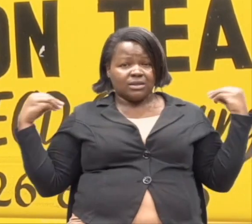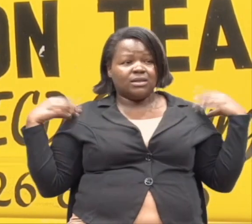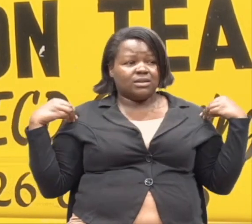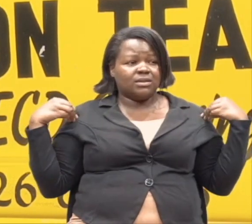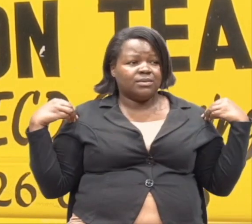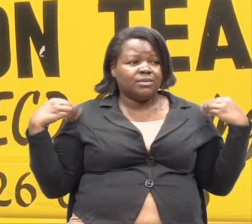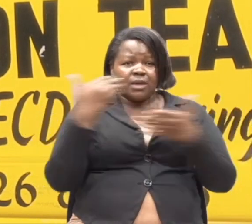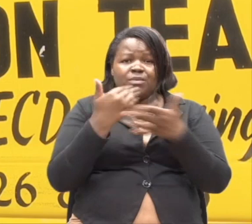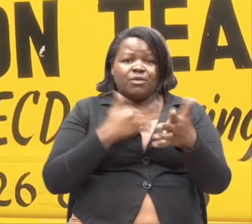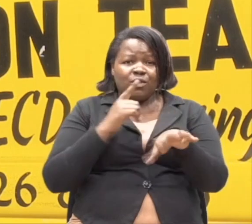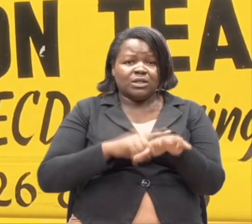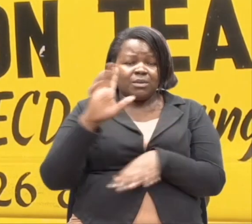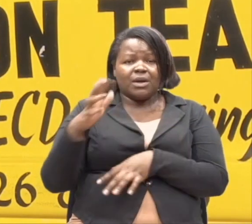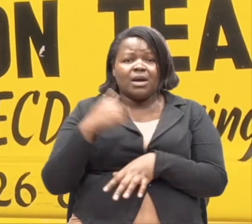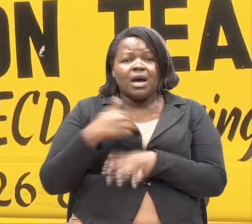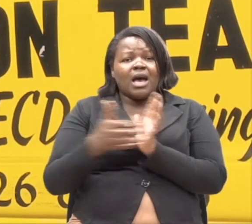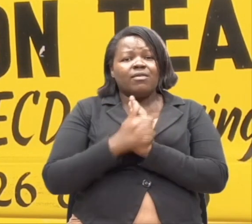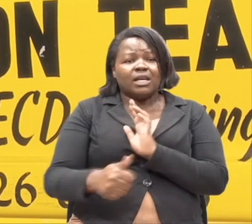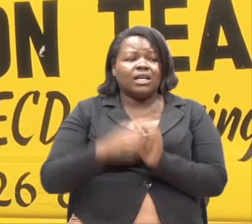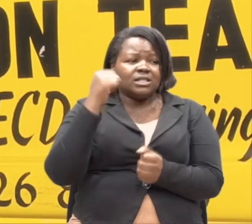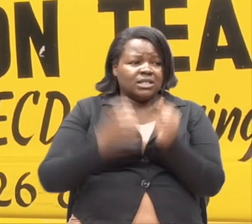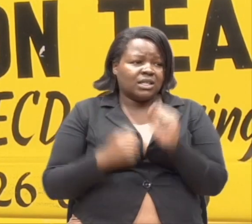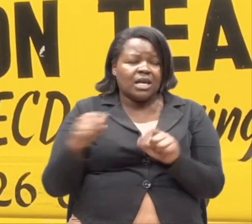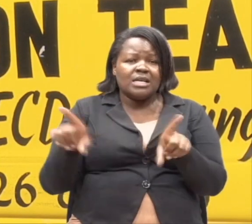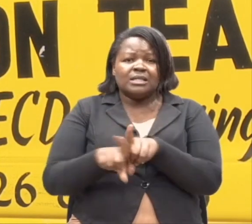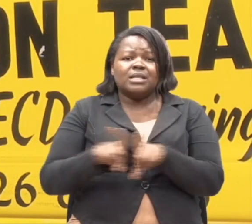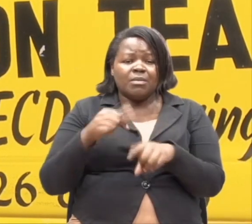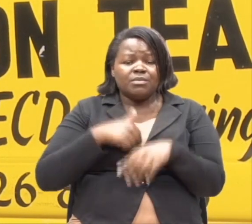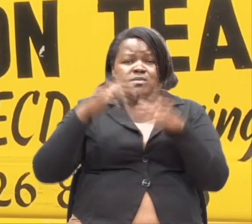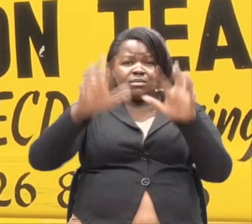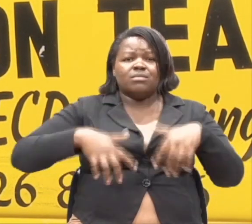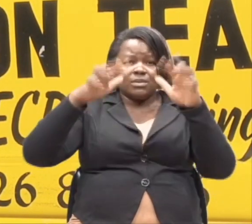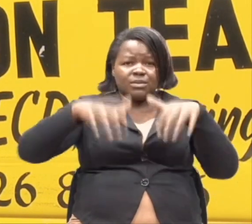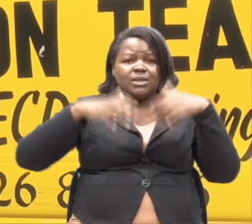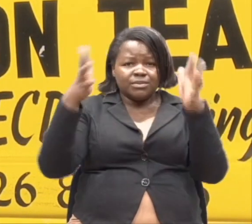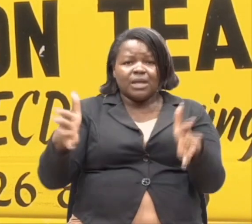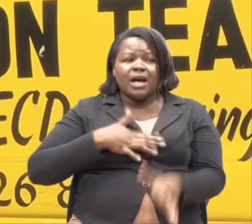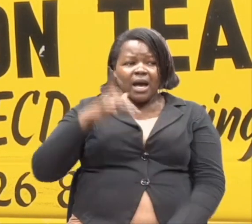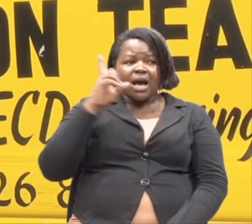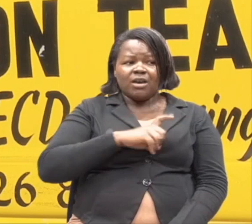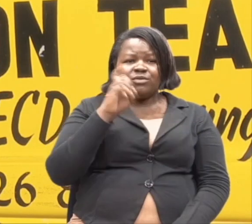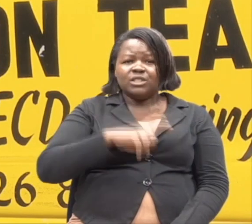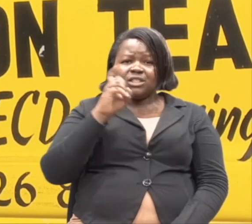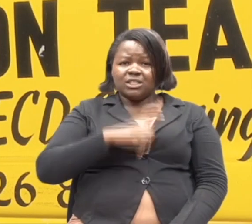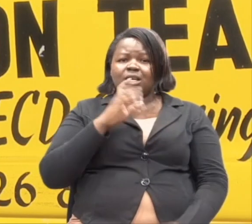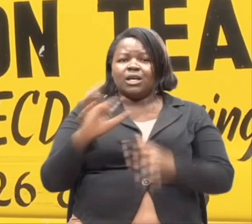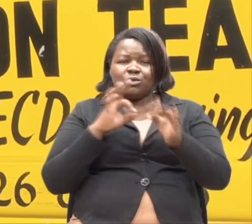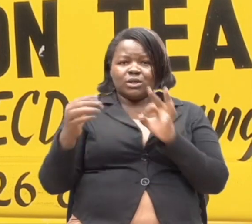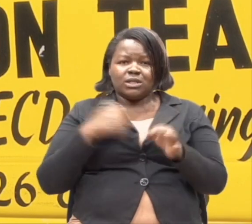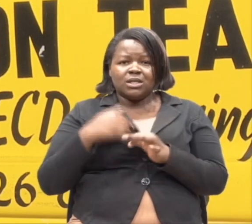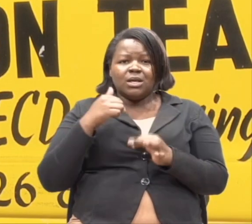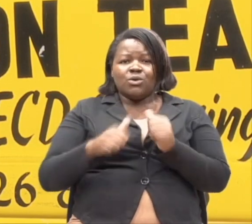ujafika. Inatalanda ya kukimbia. Pia mimi ni mkulima. Itakuwanesha kuku wambazo nimeripo wakati wa corona.